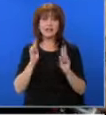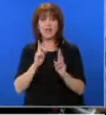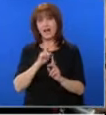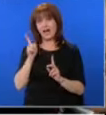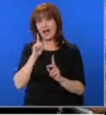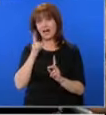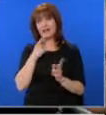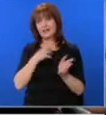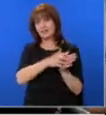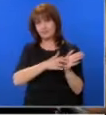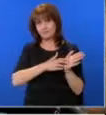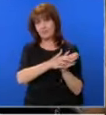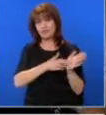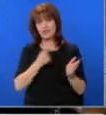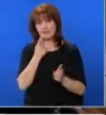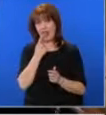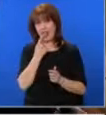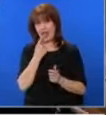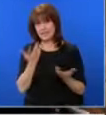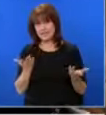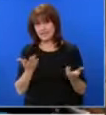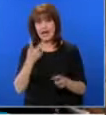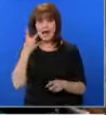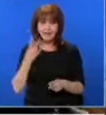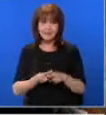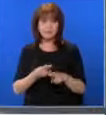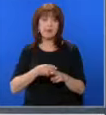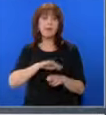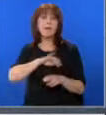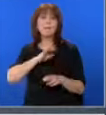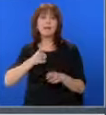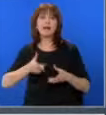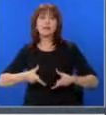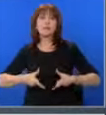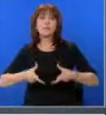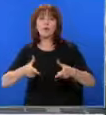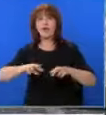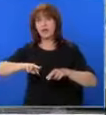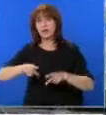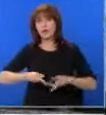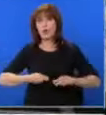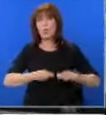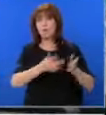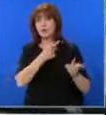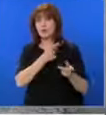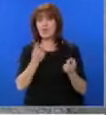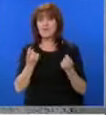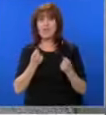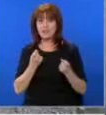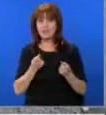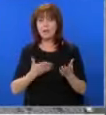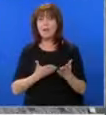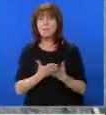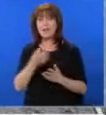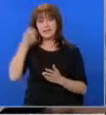чешем езика, а да спреме балканска. Или да го продадеме. Солон, през Петрич,